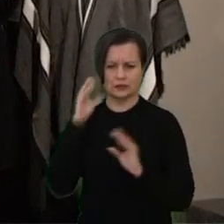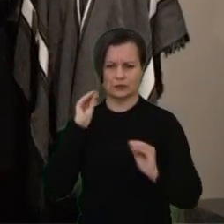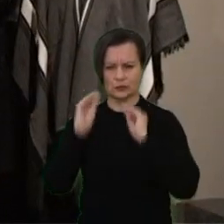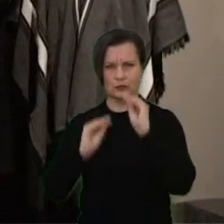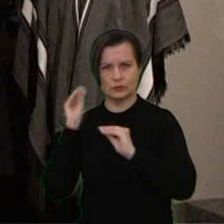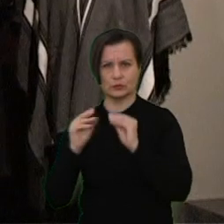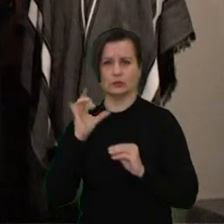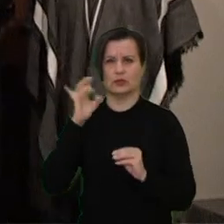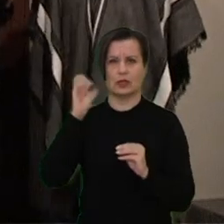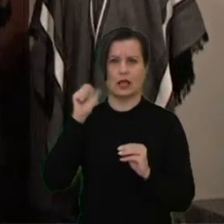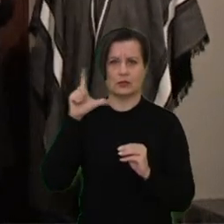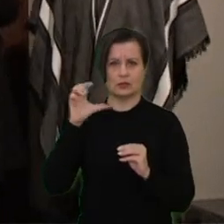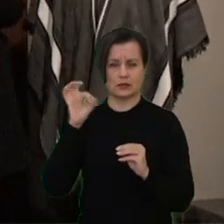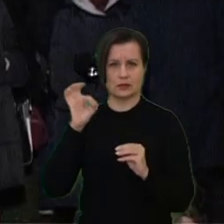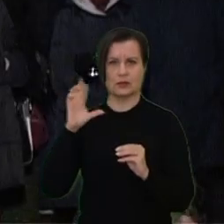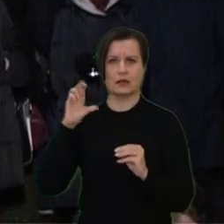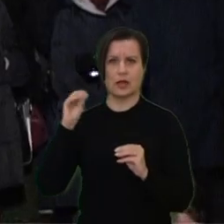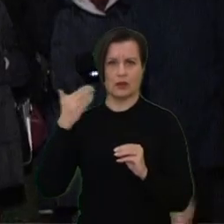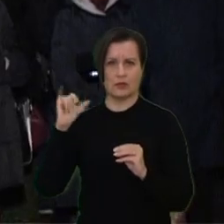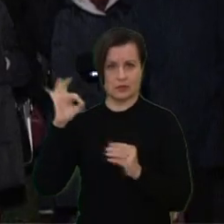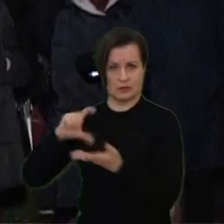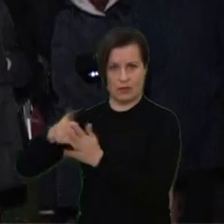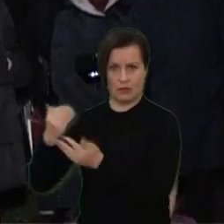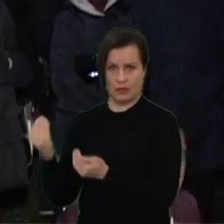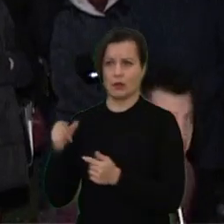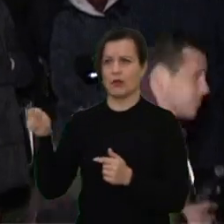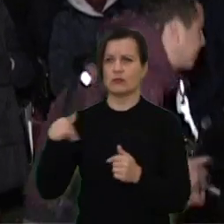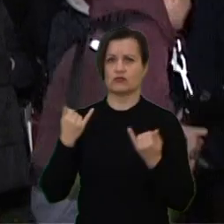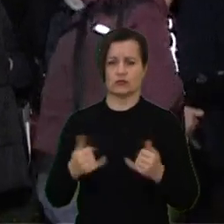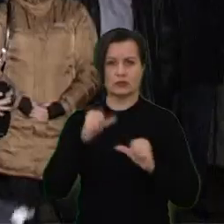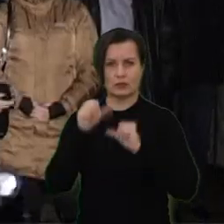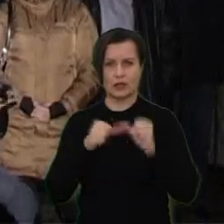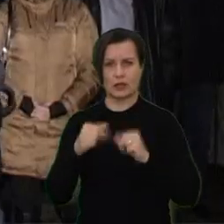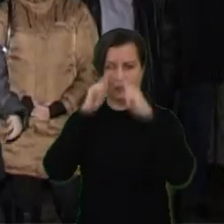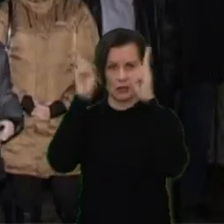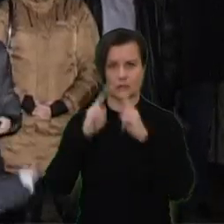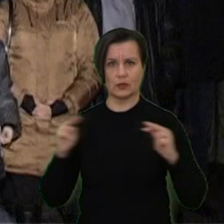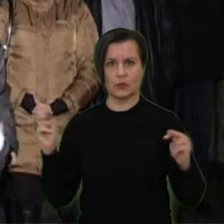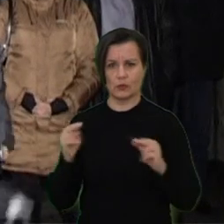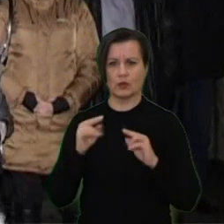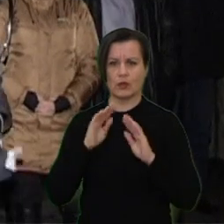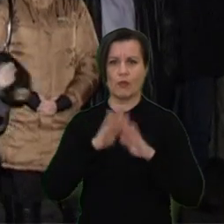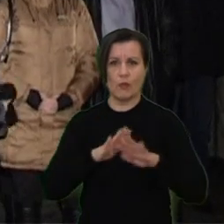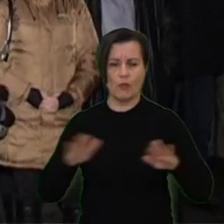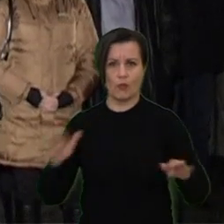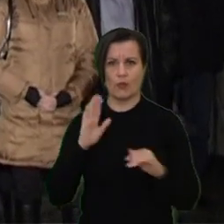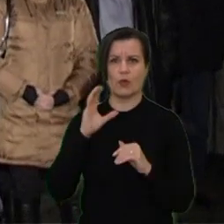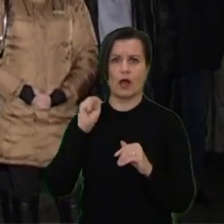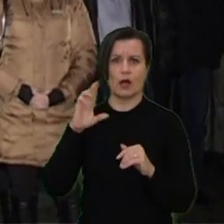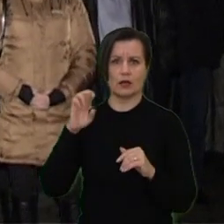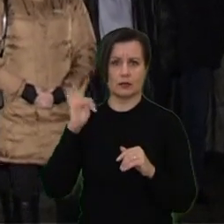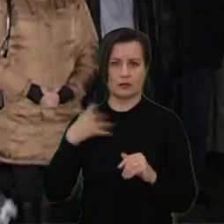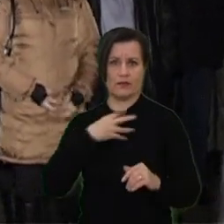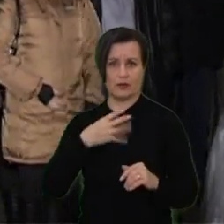šioje ekspozicijoje surinkti pastarųjų metų kūriniai. Be šiais metais tarptautinėje mugėje Art Vilnius komisijos apdovanota ir